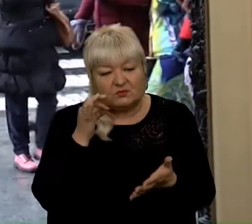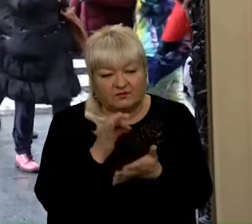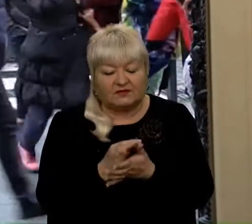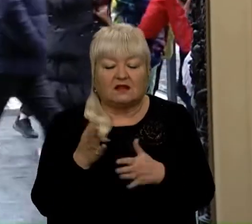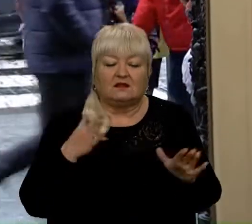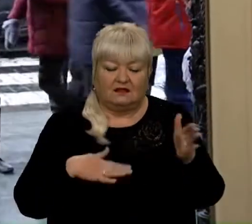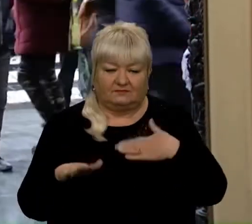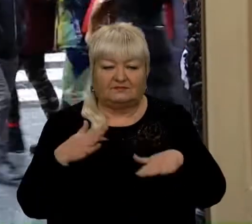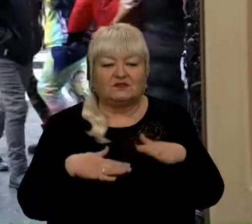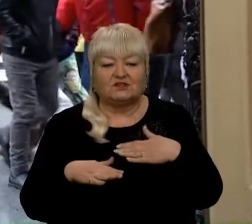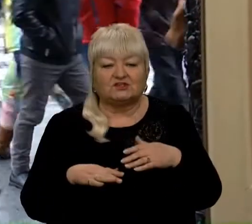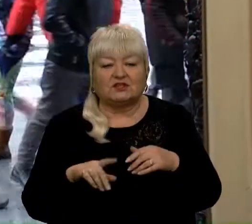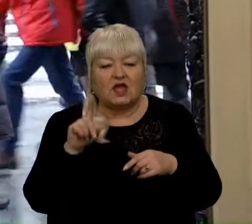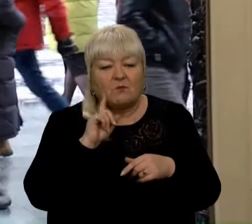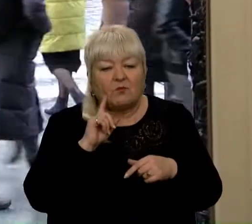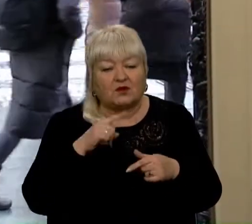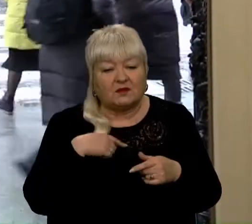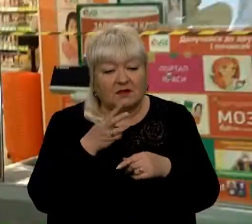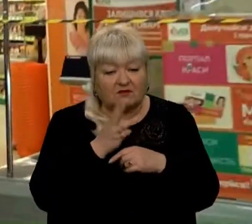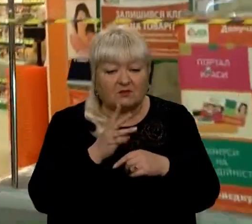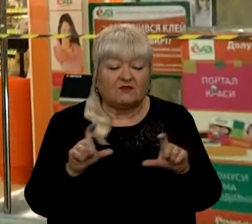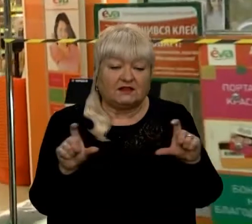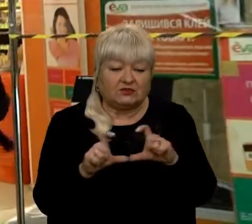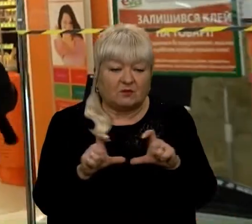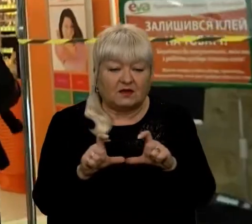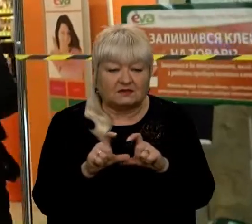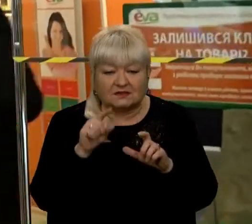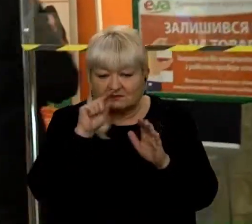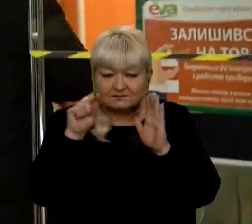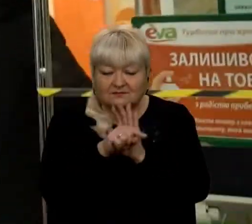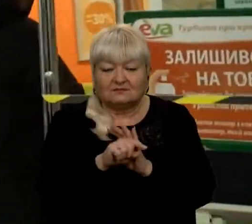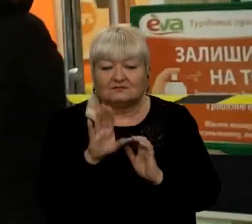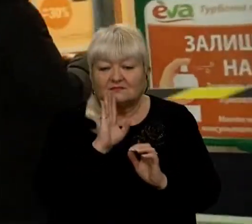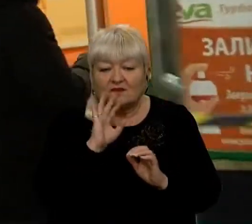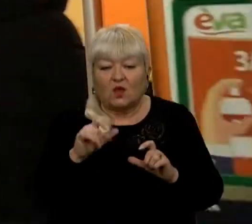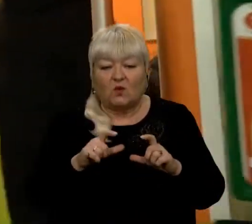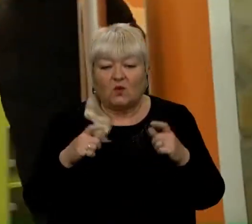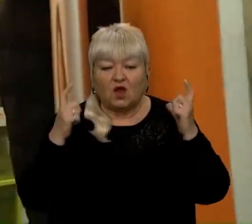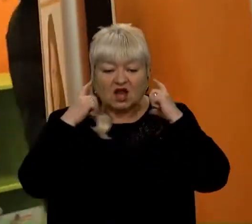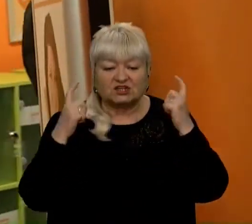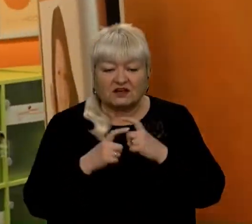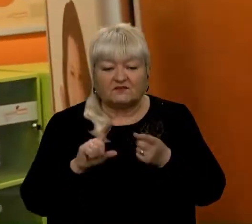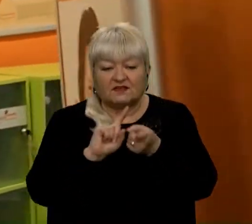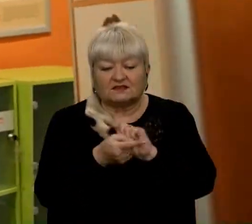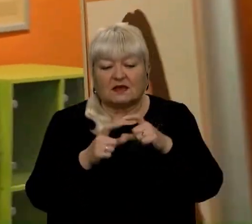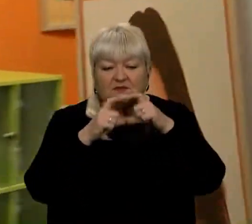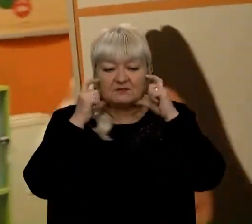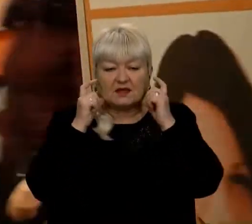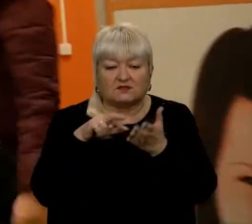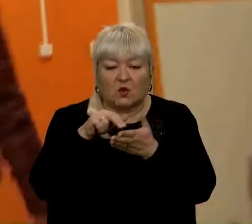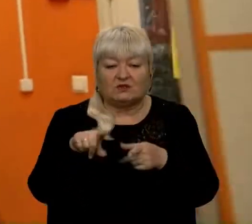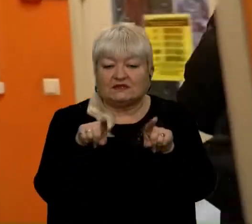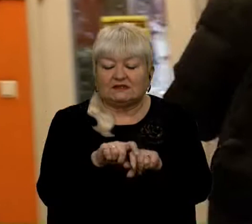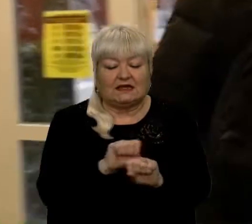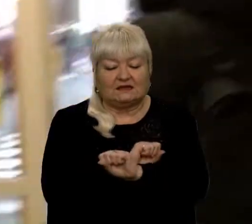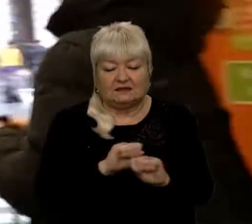тішить. Втім, поки ми фільмували, до магазину таки проскочила відвідувачка у шарфі замість маски. Ходити так не